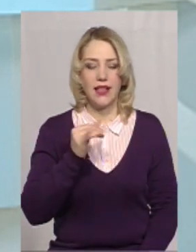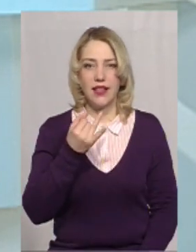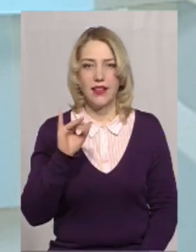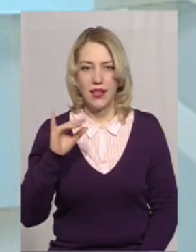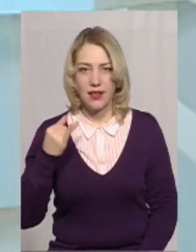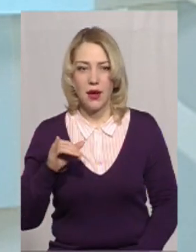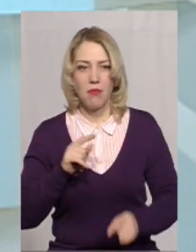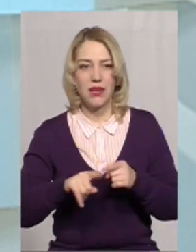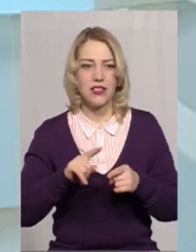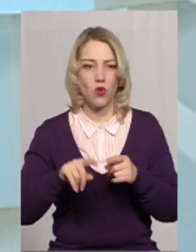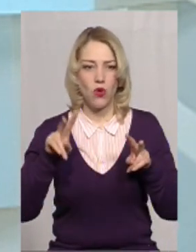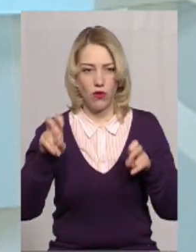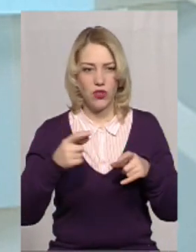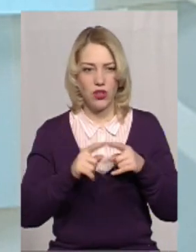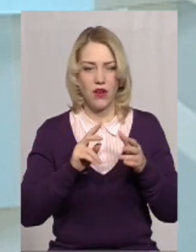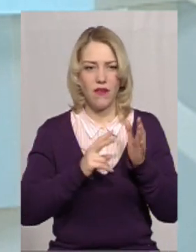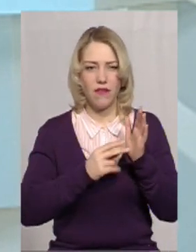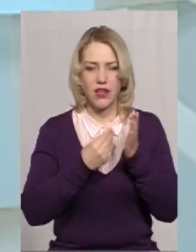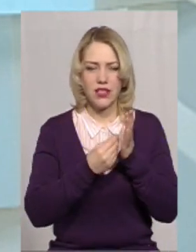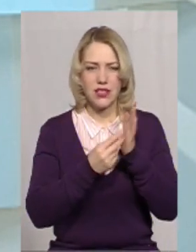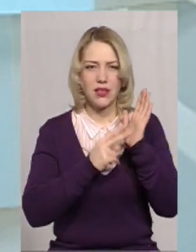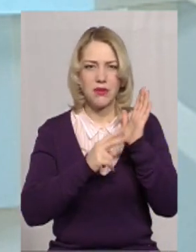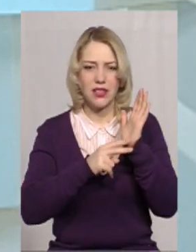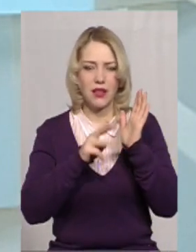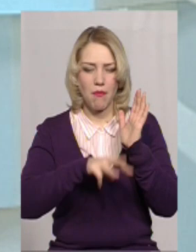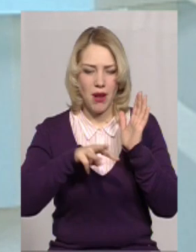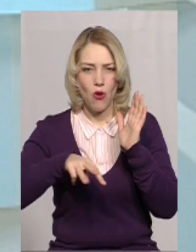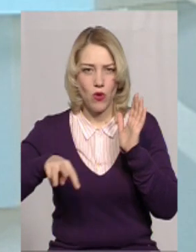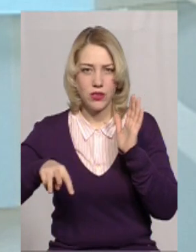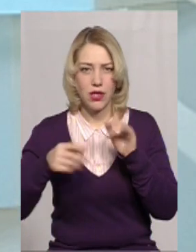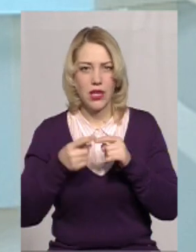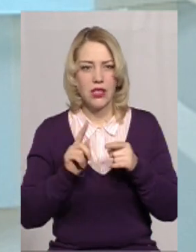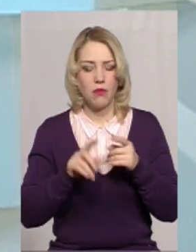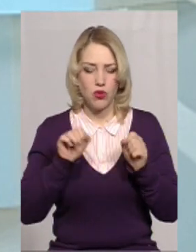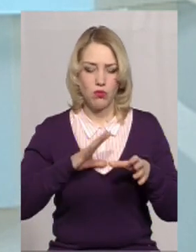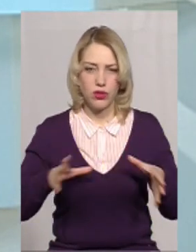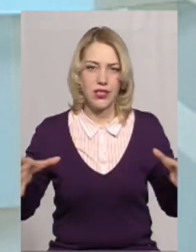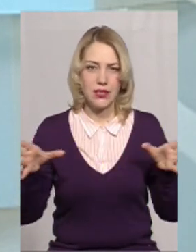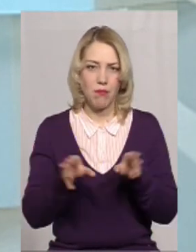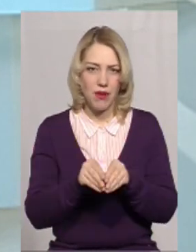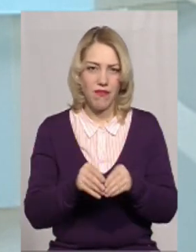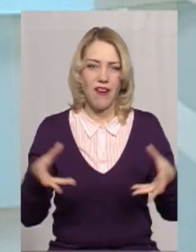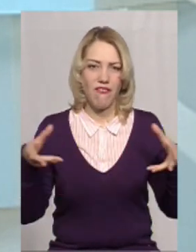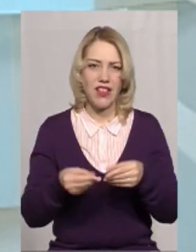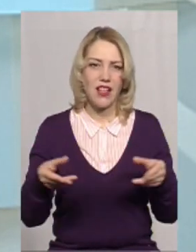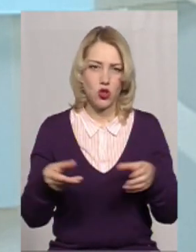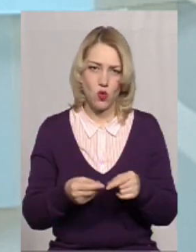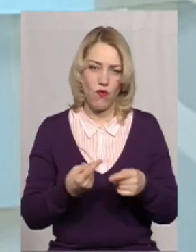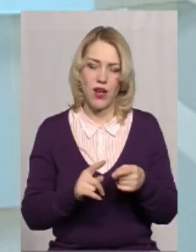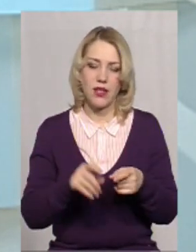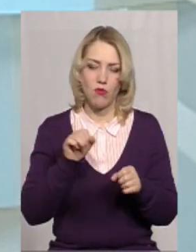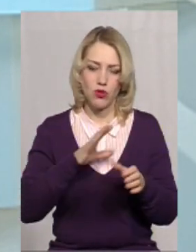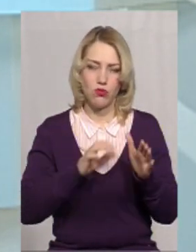вартість сягає близько 70 мільйонів. Може бути співфінансування його, але ми також повинні передбачити і закладено